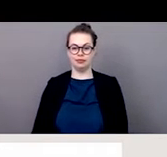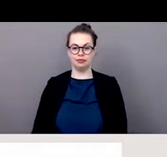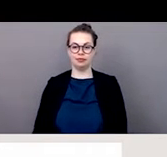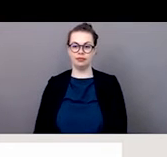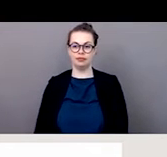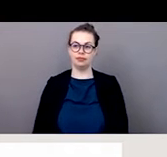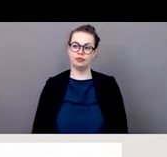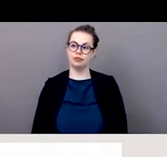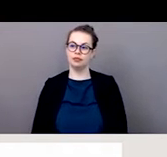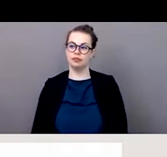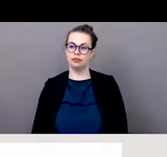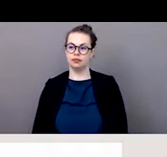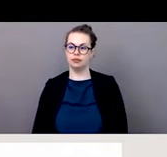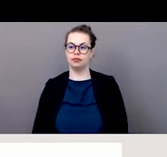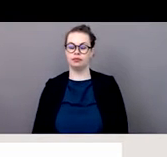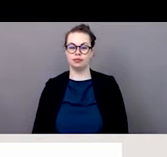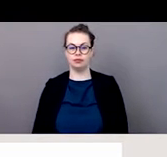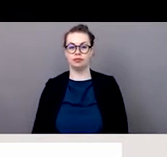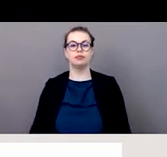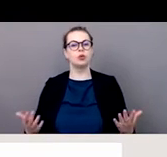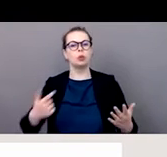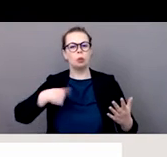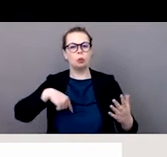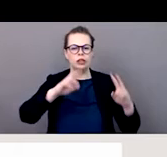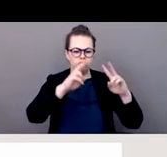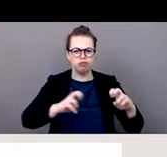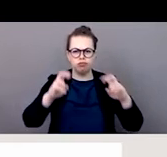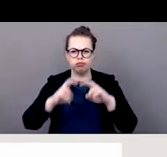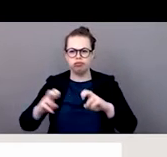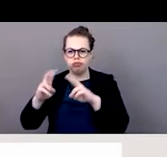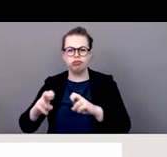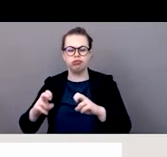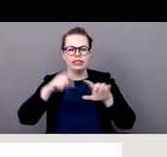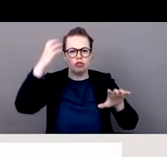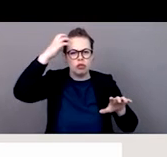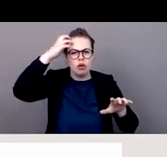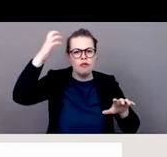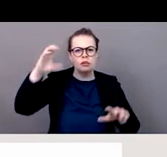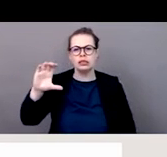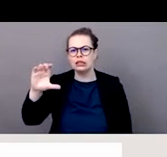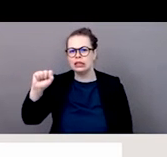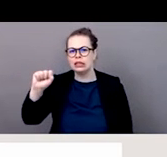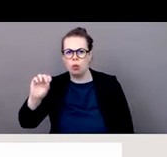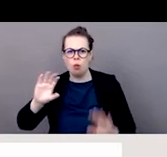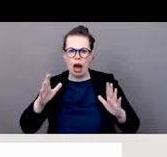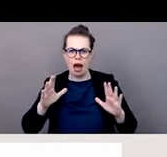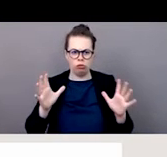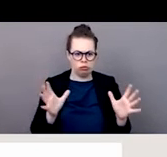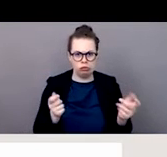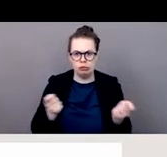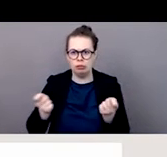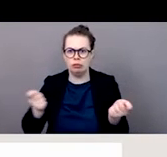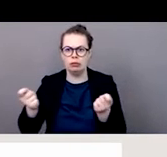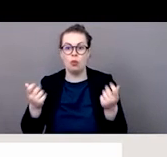the way we've... Comment nous avons groupé ce type de résultat pour donner des mesures, pour mettre en place cette